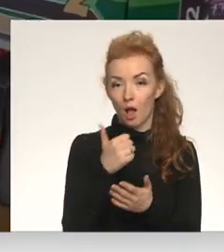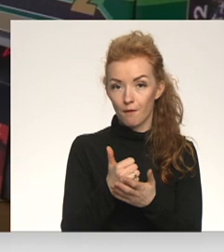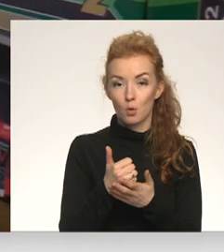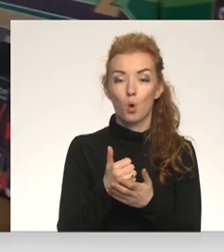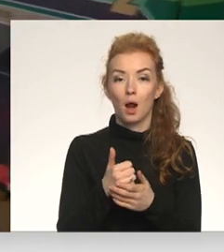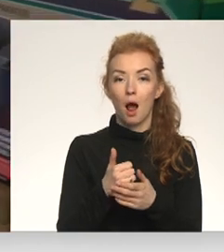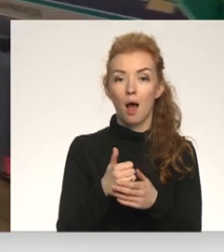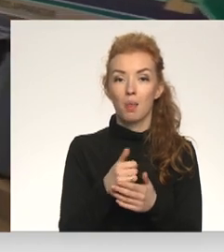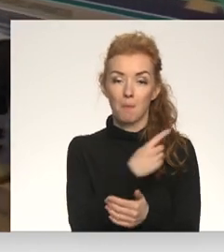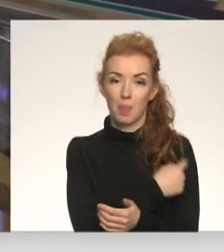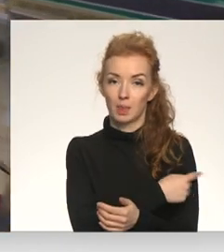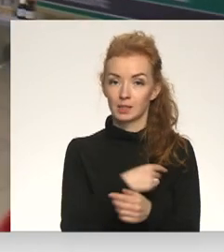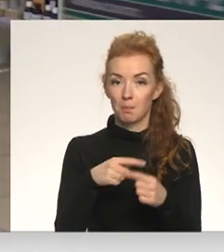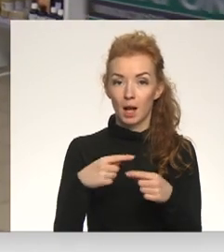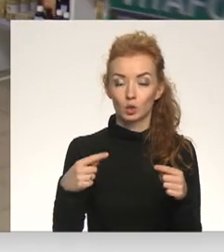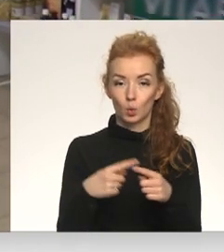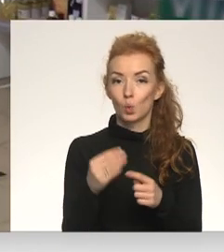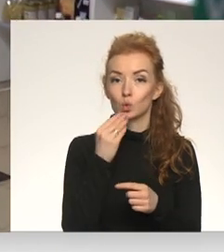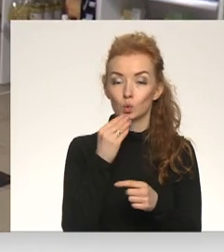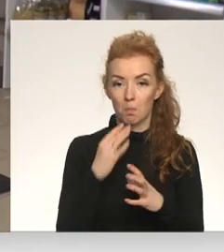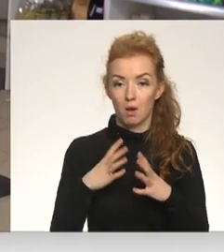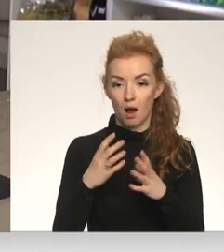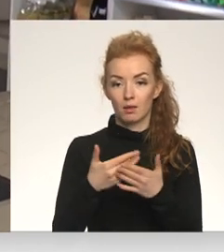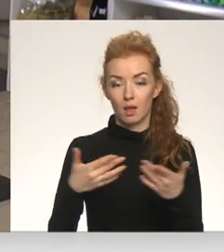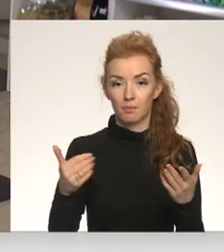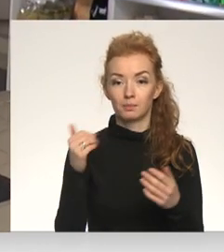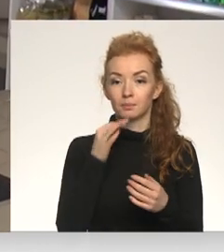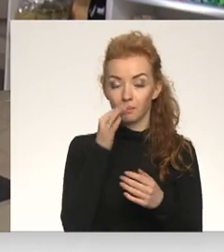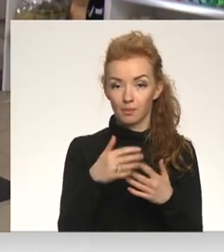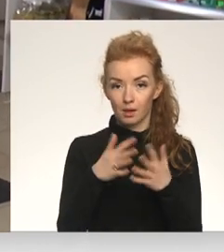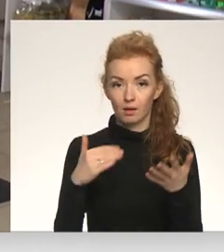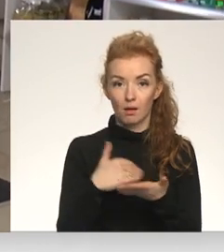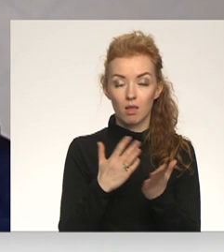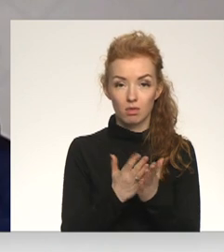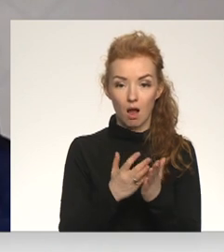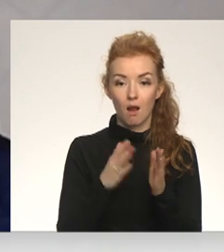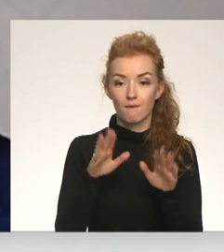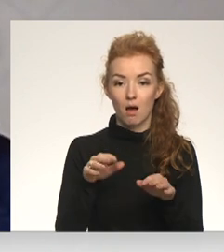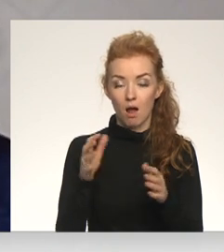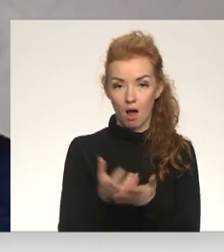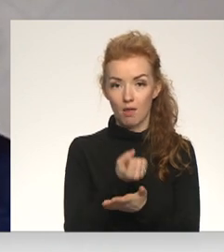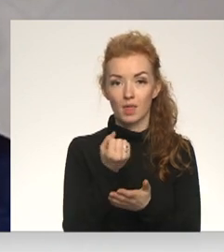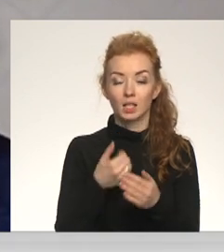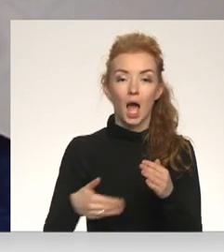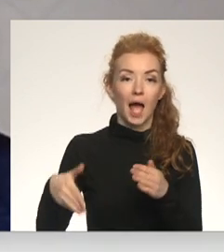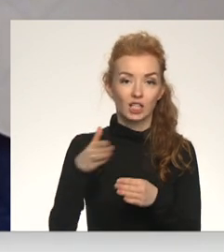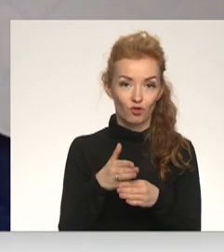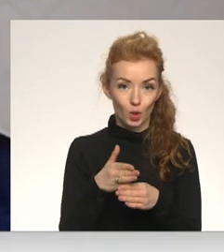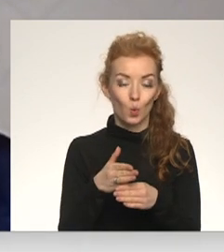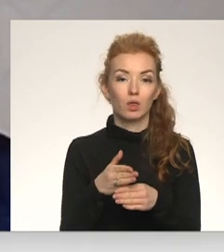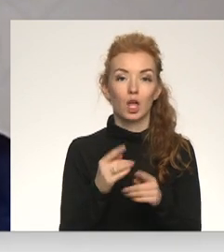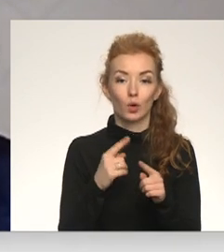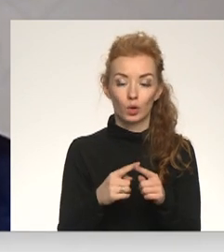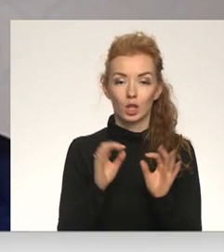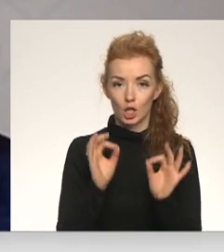medzīnas prets un uztur bagātnātāji. Lielākoties būs iespējams atrast aizvietotāju un tiešām